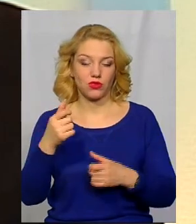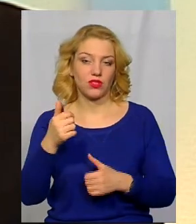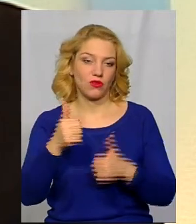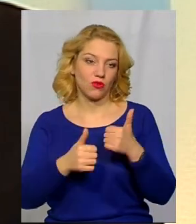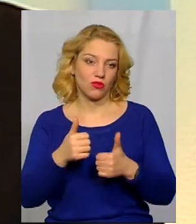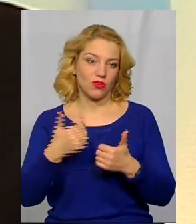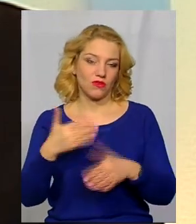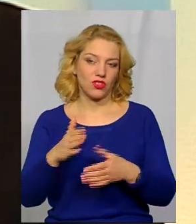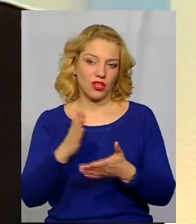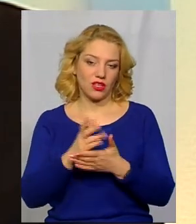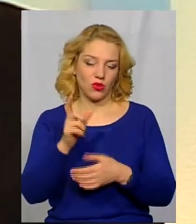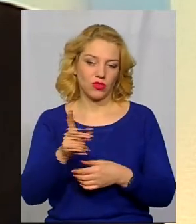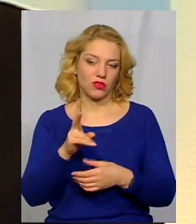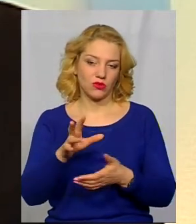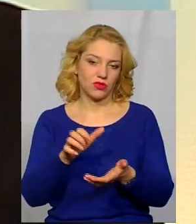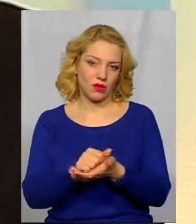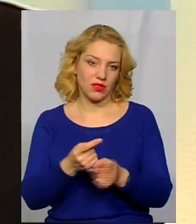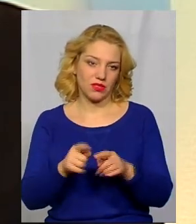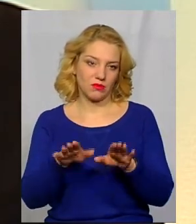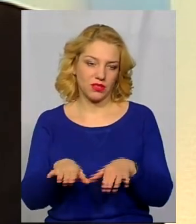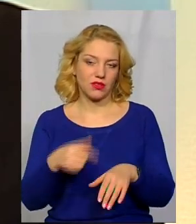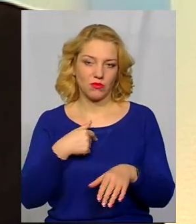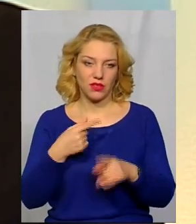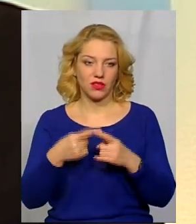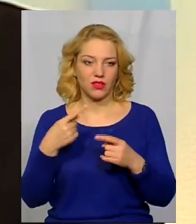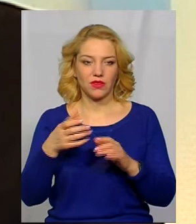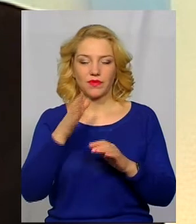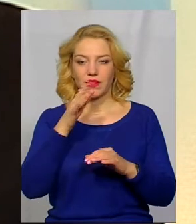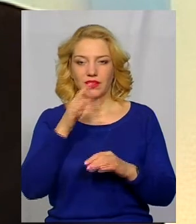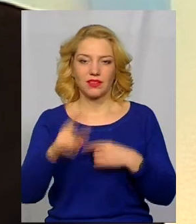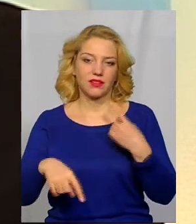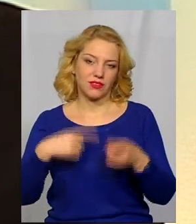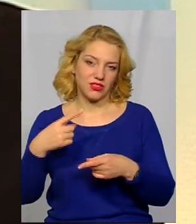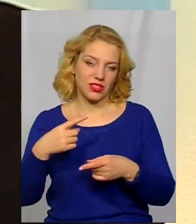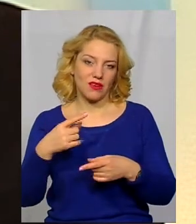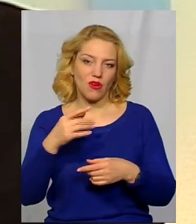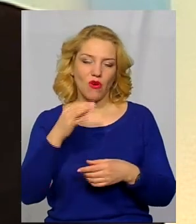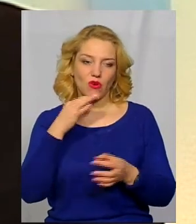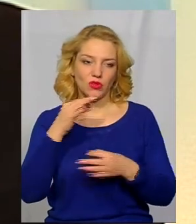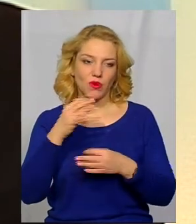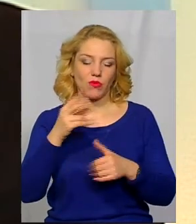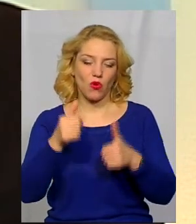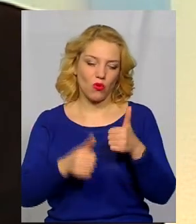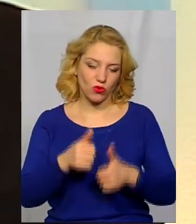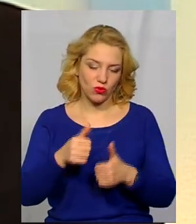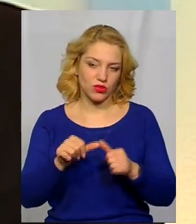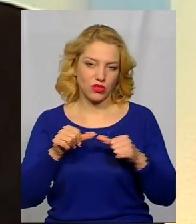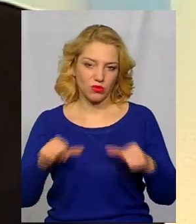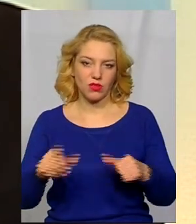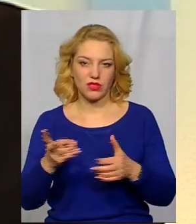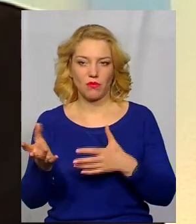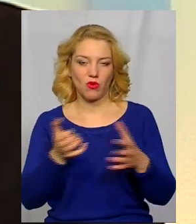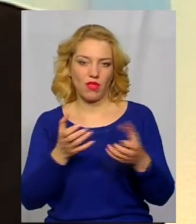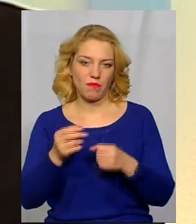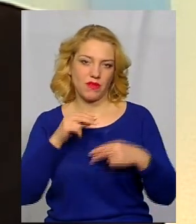посаду займає. В мене інша думка, але в нас, на жаль, брак часу. Це, мабуть, тема, слідуючої нашої розмови, конкурси, конкурсної комісії, добір